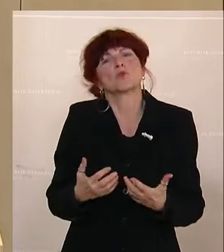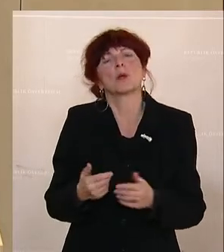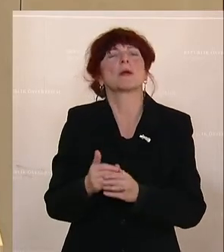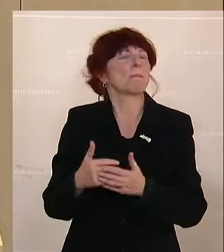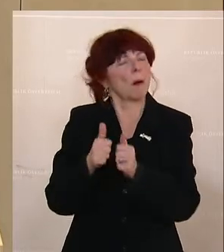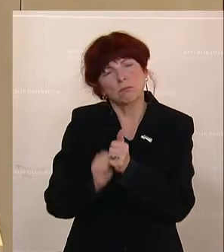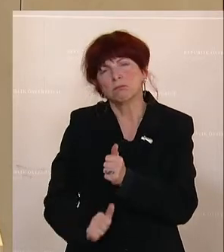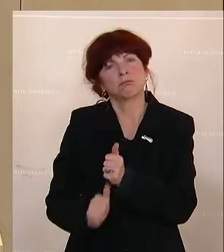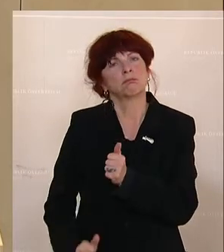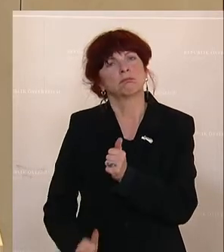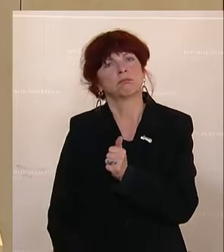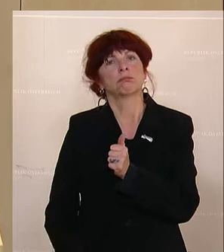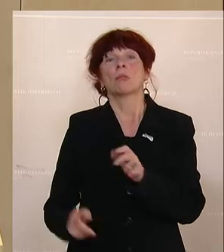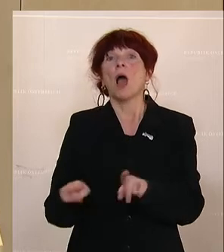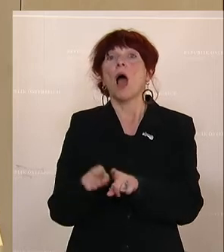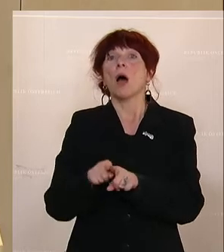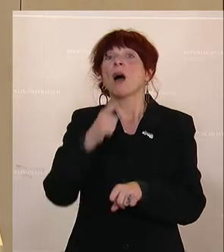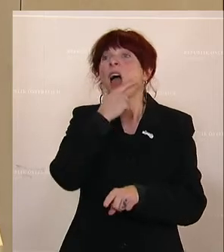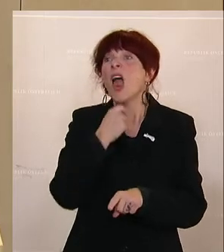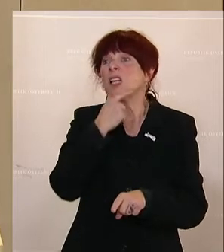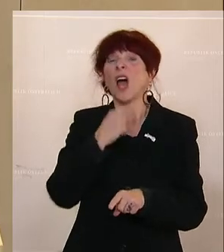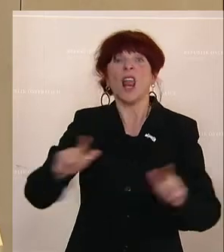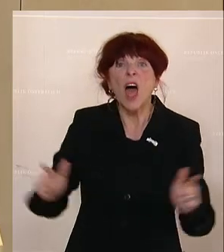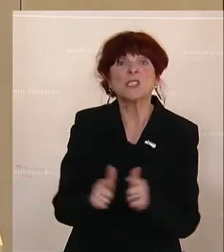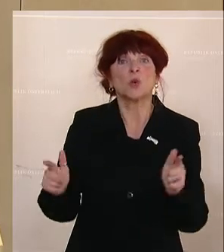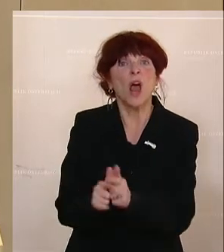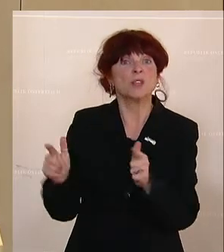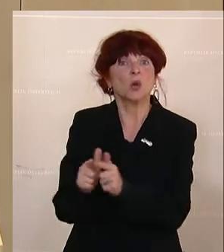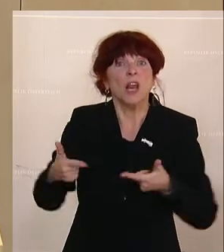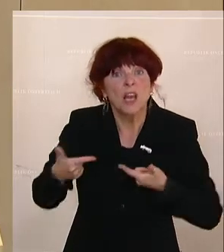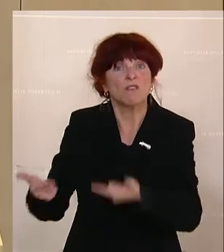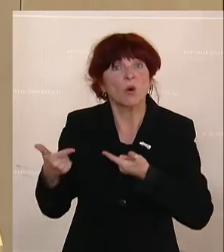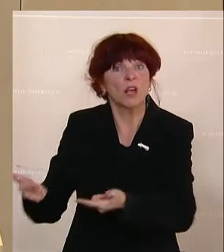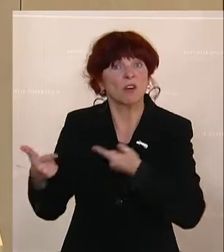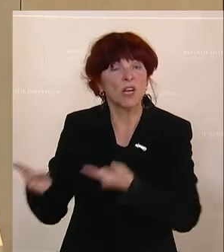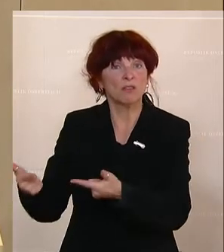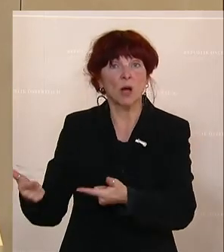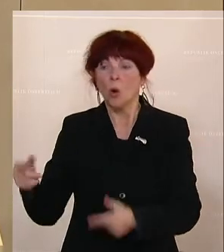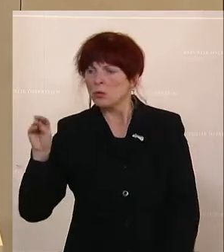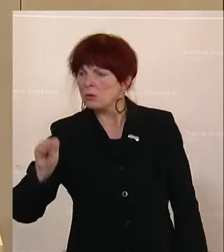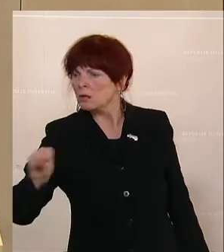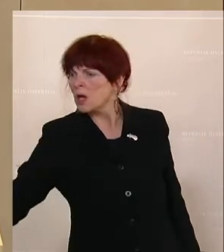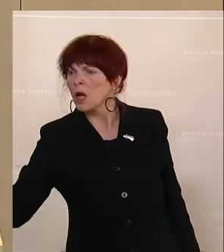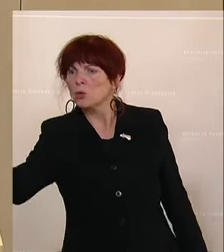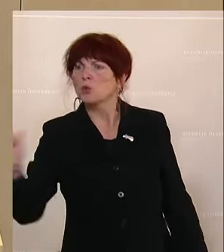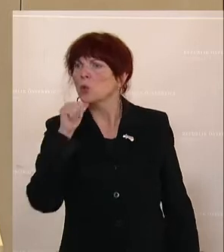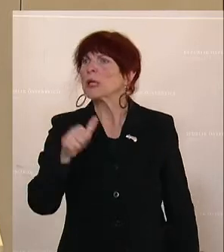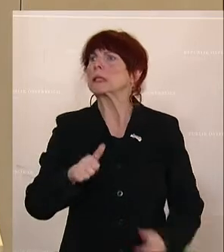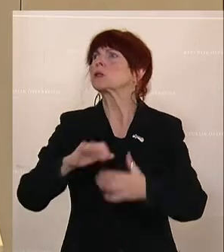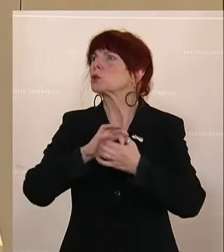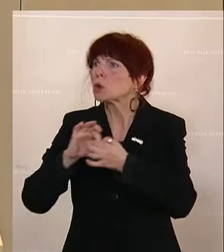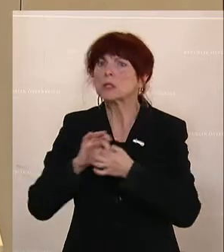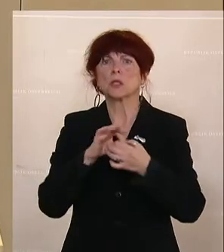Ältere, die immer nur geleistet und geliefert haben, und denen geben Sie jetzt mit, dass Sie asozial sind, dass Sie